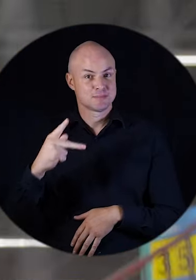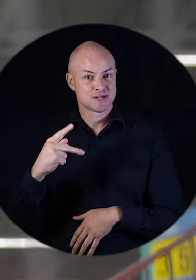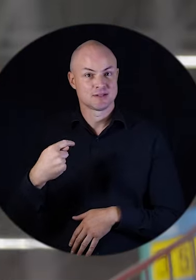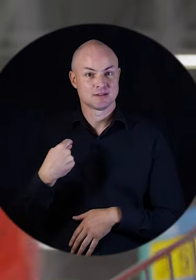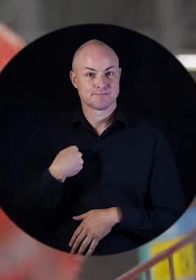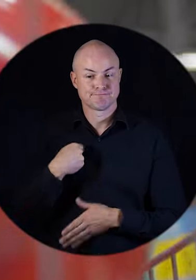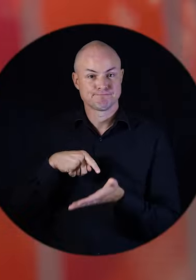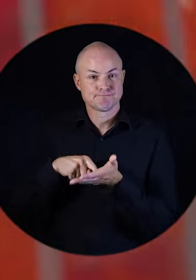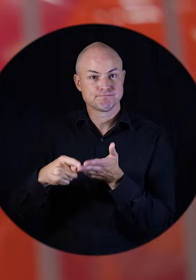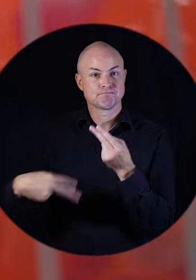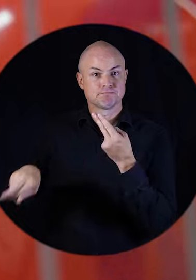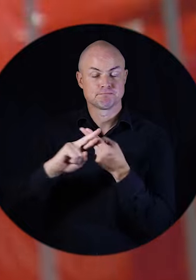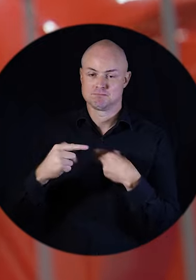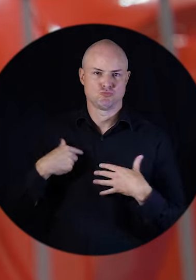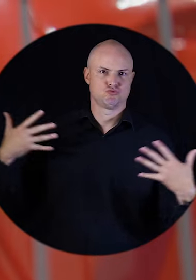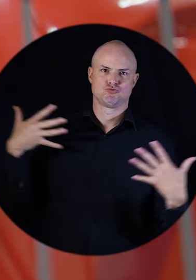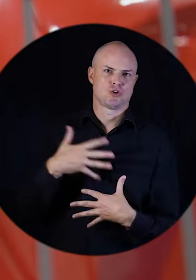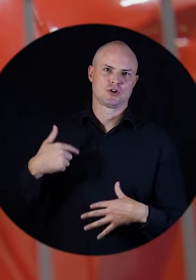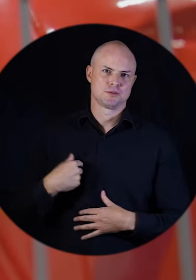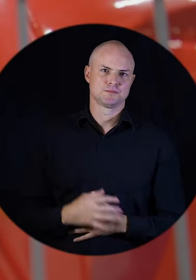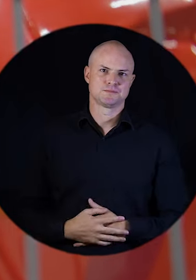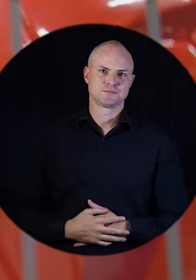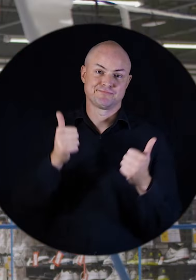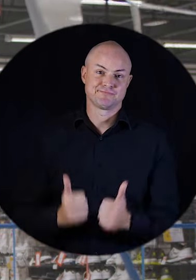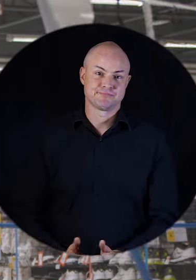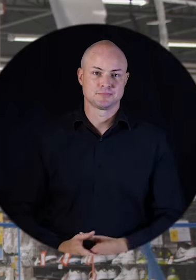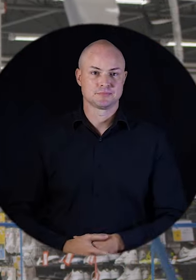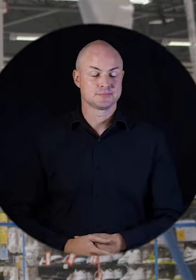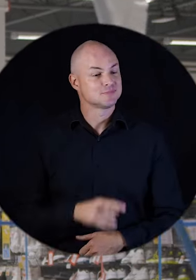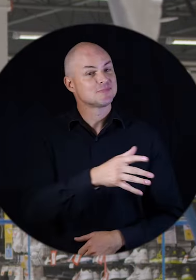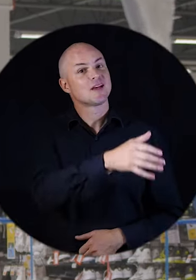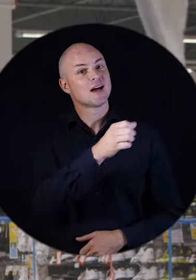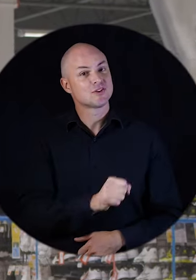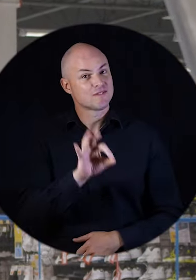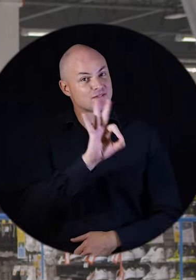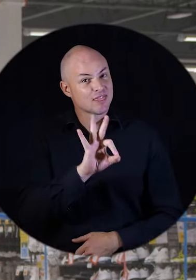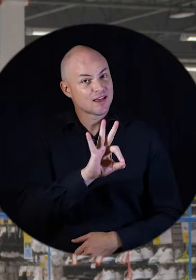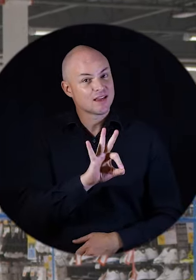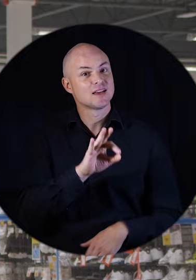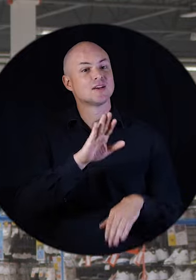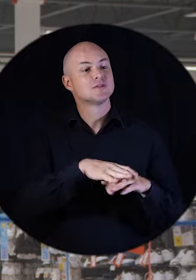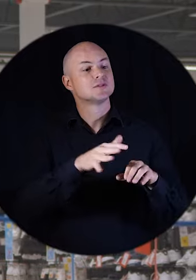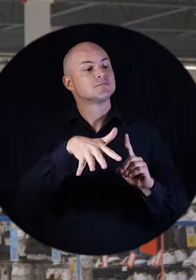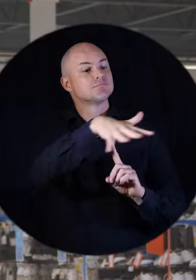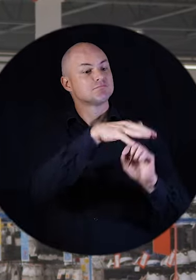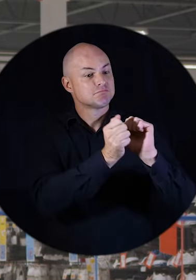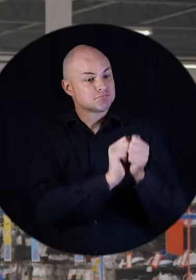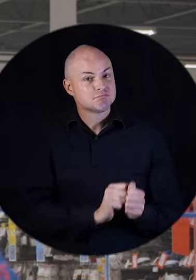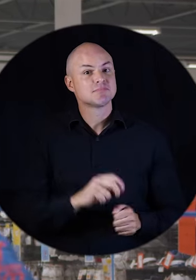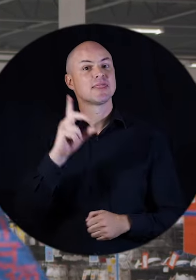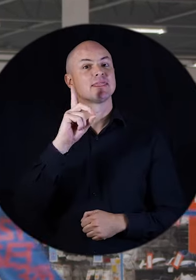la plaque. J'ai eu le diagnostic. Ça m'a tombé comme une tonne de briques. En embauchant Frédéric et en adaptant son